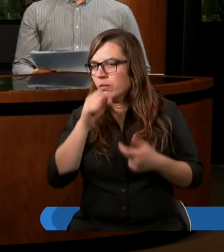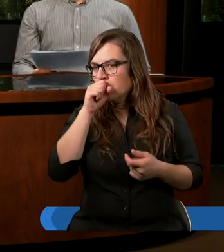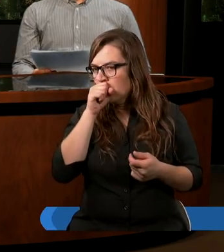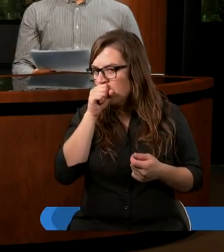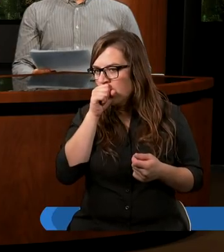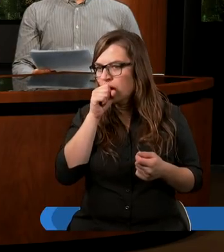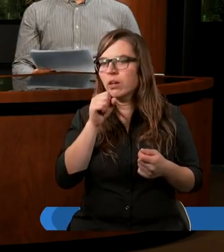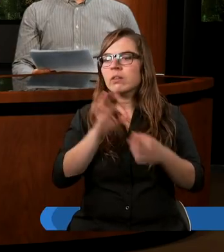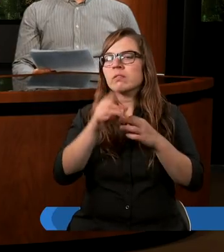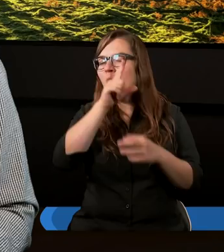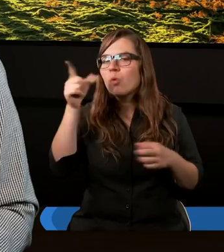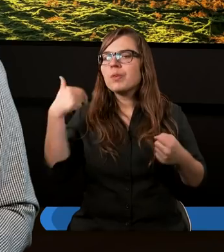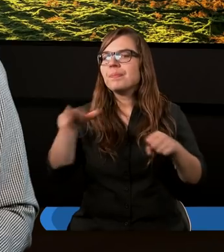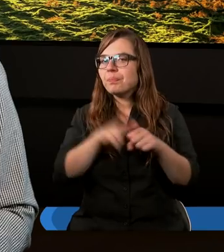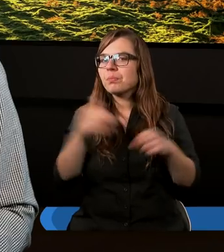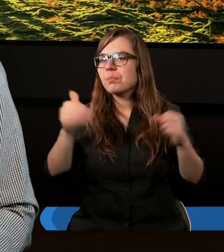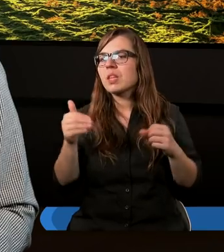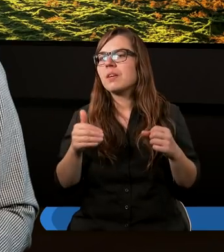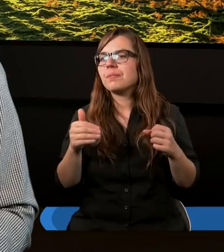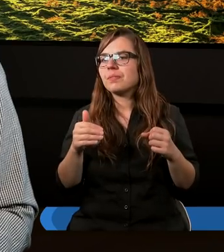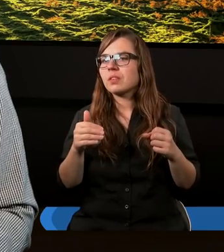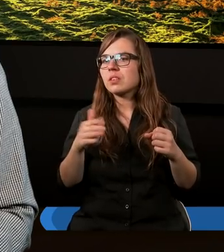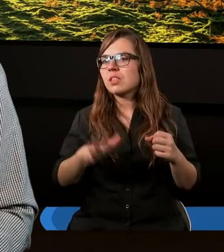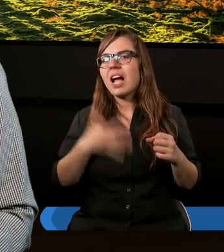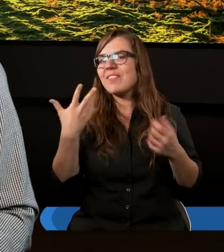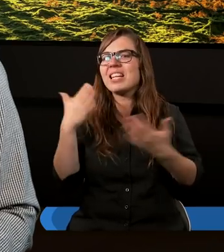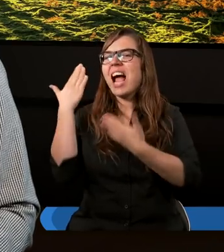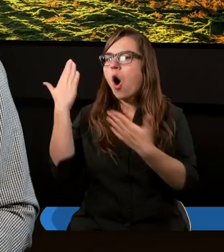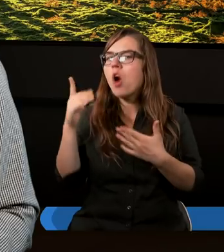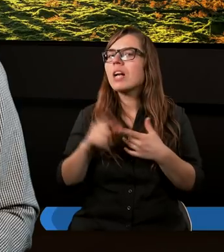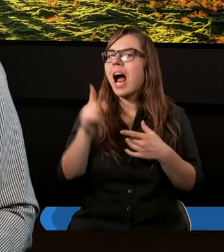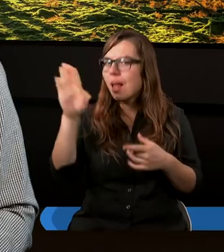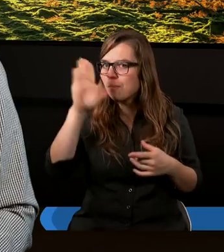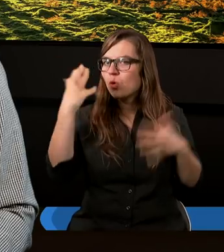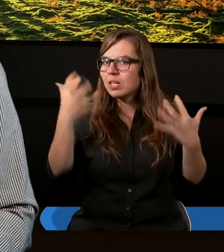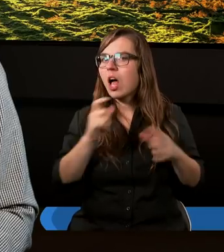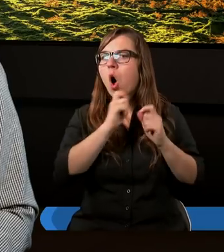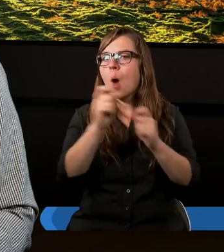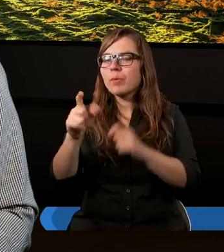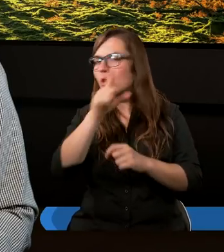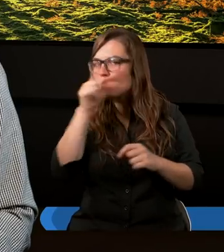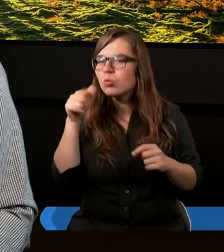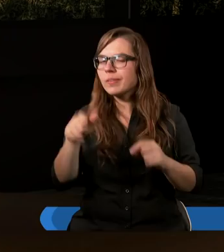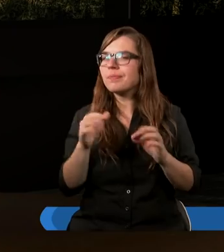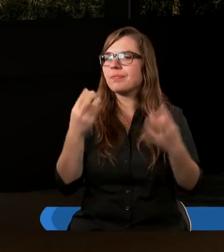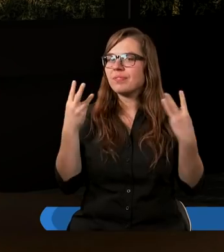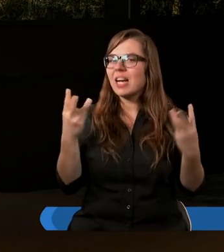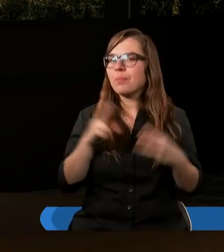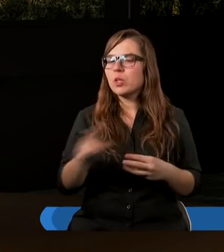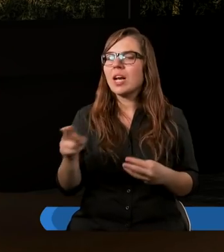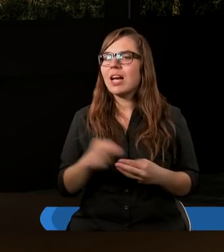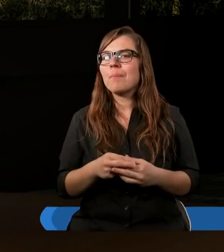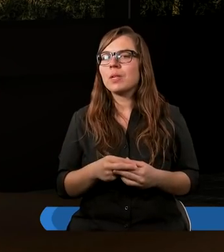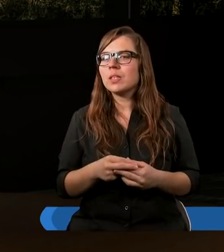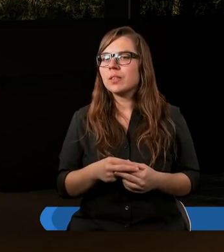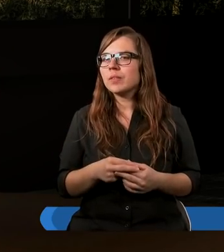Nawet ludziom, którzy właśnie mogą się wydawać niegodni, ale Bóg chce obdarzyć wszystkich mądrością. Dziękuję bardzo.